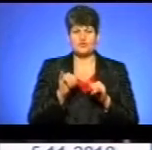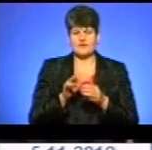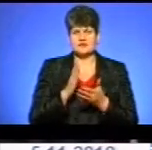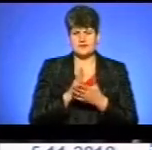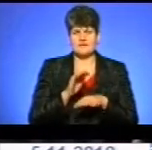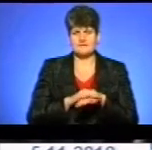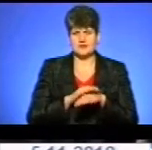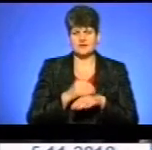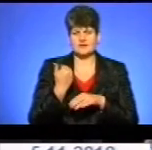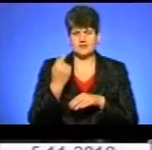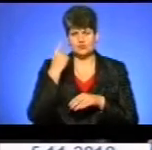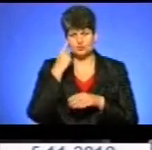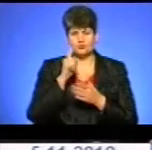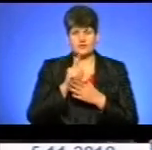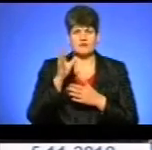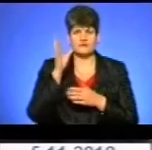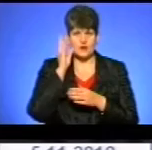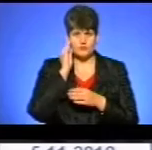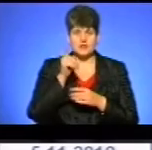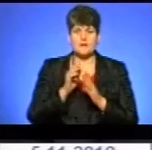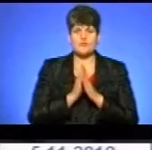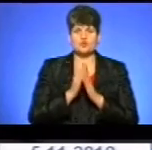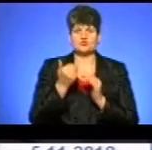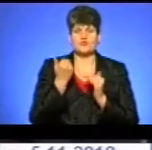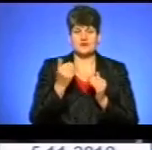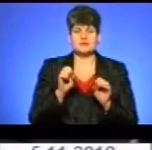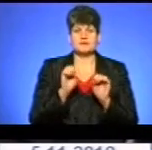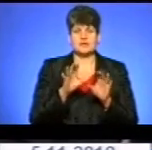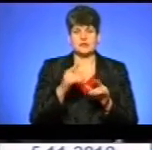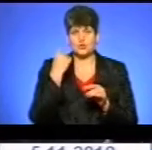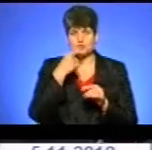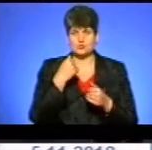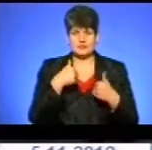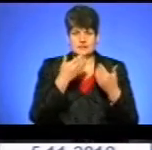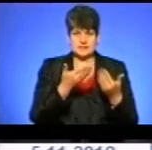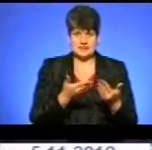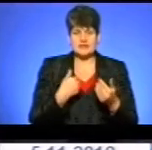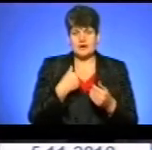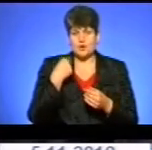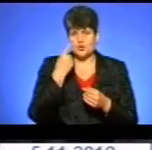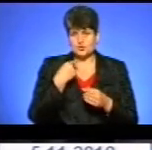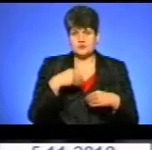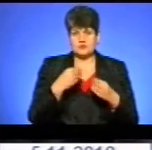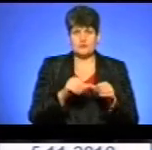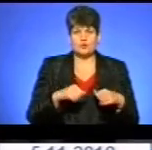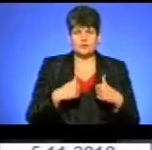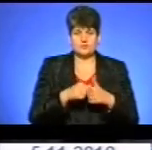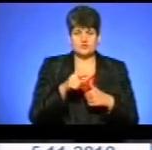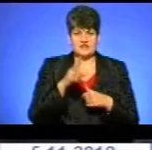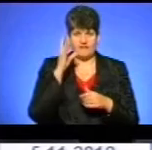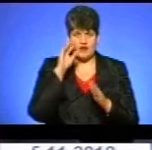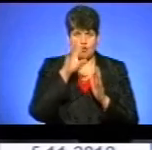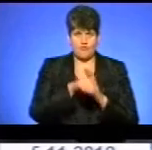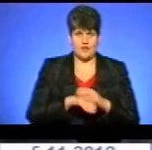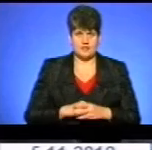факти, які, на вашу думку, мають бути враховані, я прошу вас передати їх особисто мені. І я їх особисто дам цій комісії, щоб вона їх врахувала.